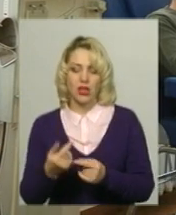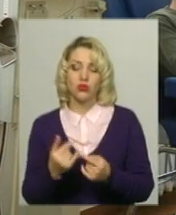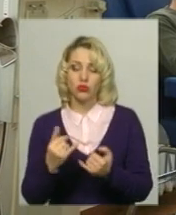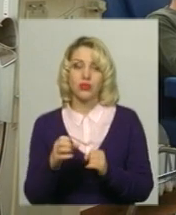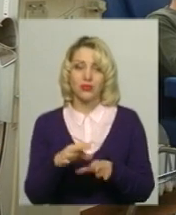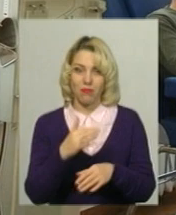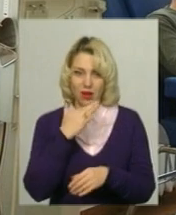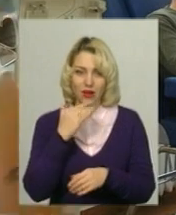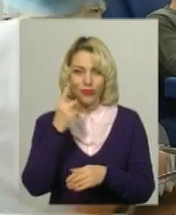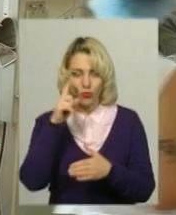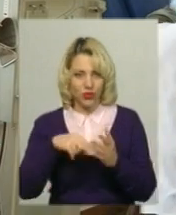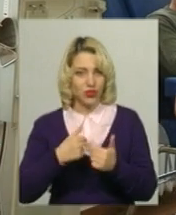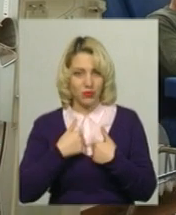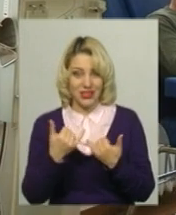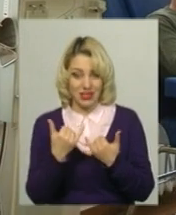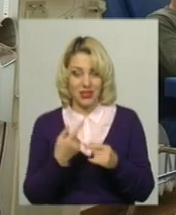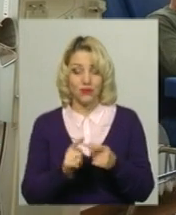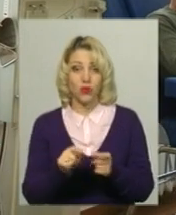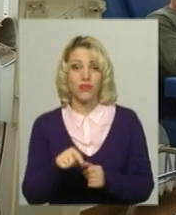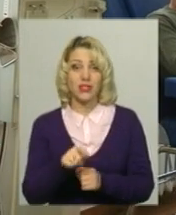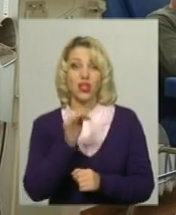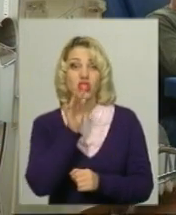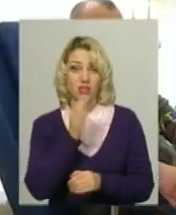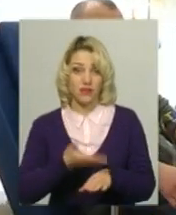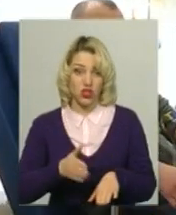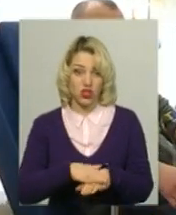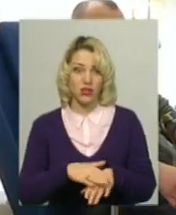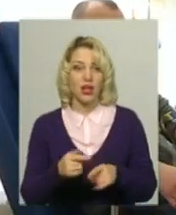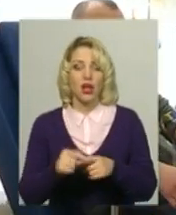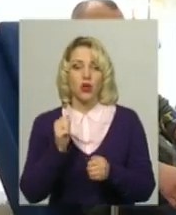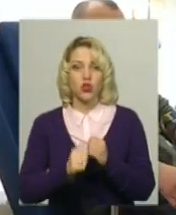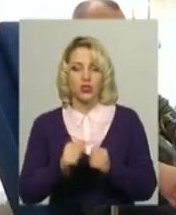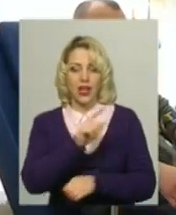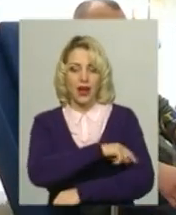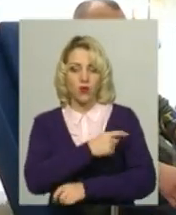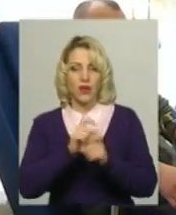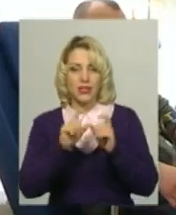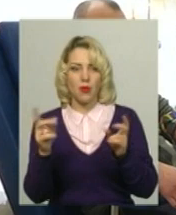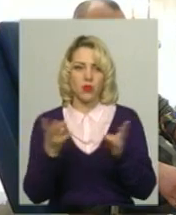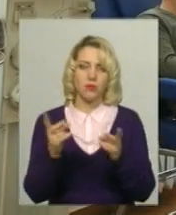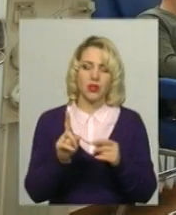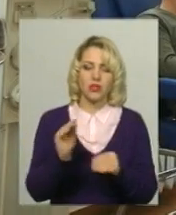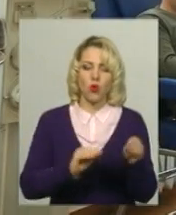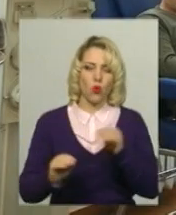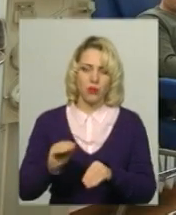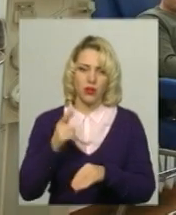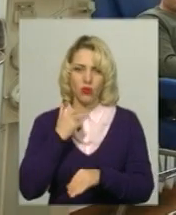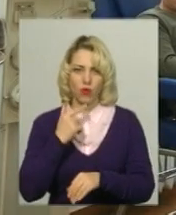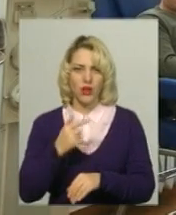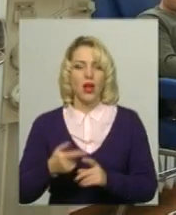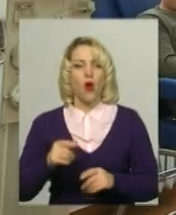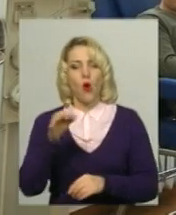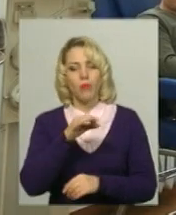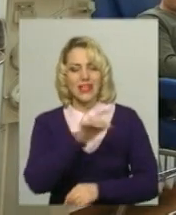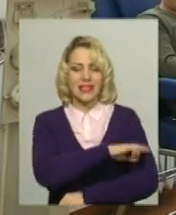но повірте мені, зараз, особливо зараз, оцей час такий важкий, кожен лікувальний заклад допотребує якісь компоненти крові. Обласна лікарня